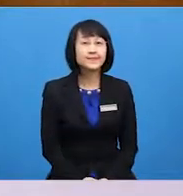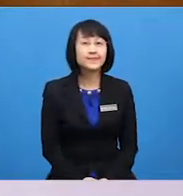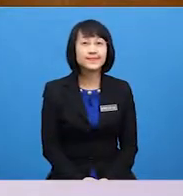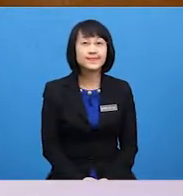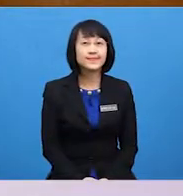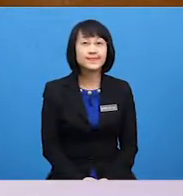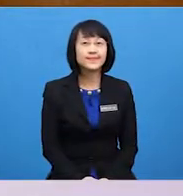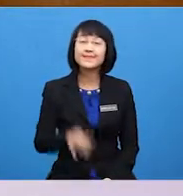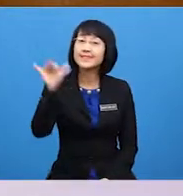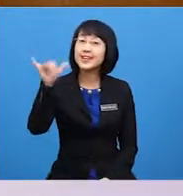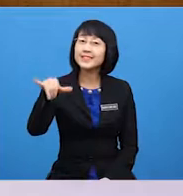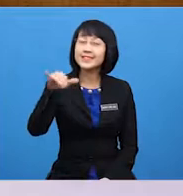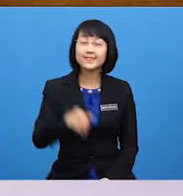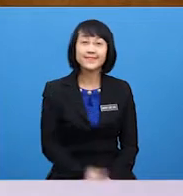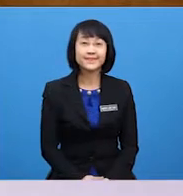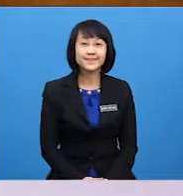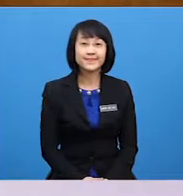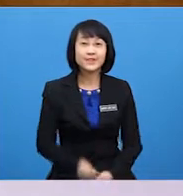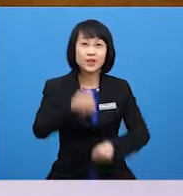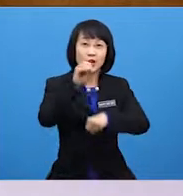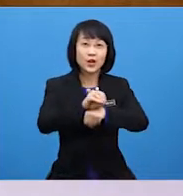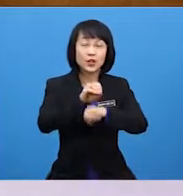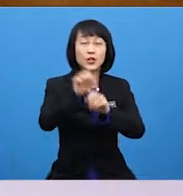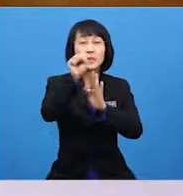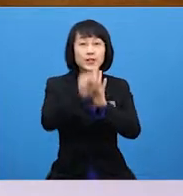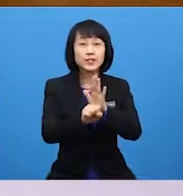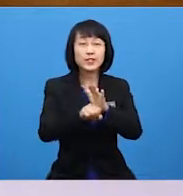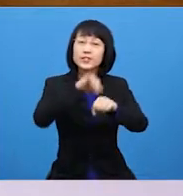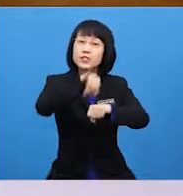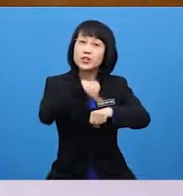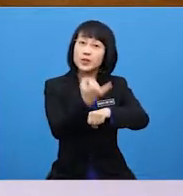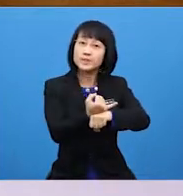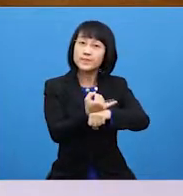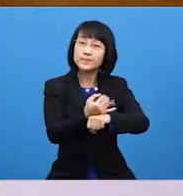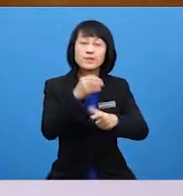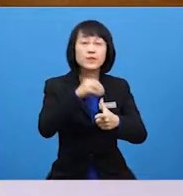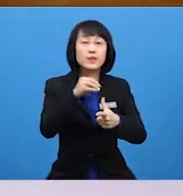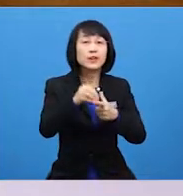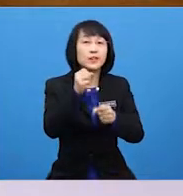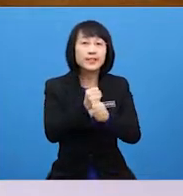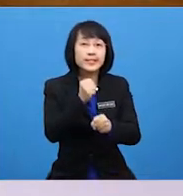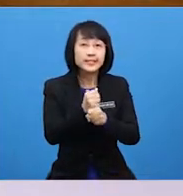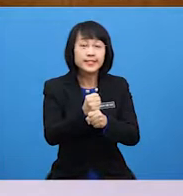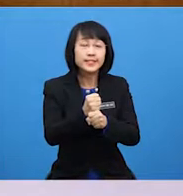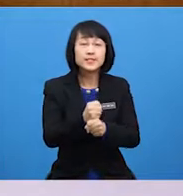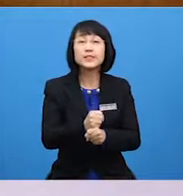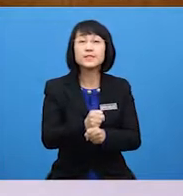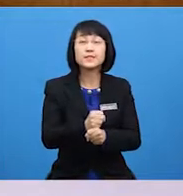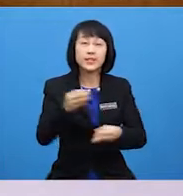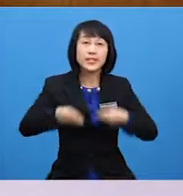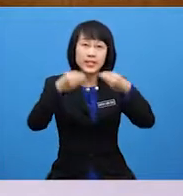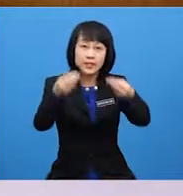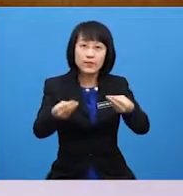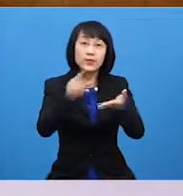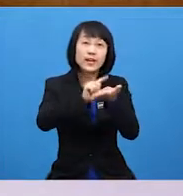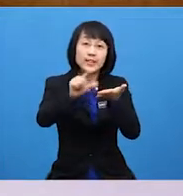Yes Occupation is a job or profession that can give you income